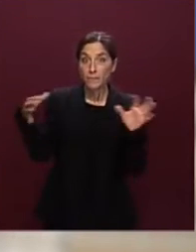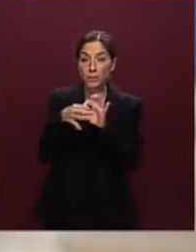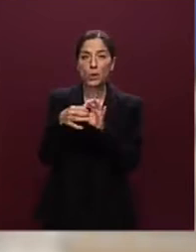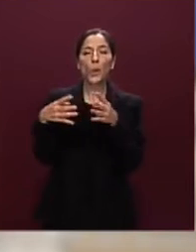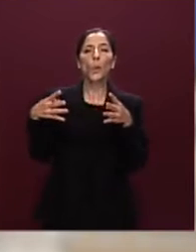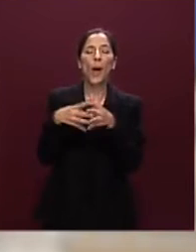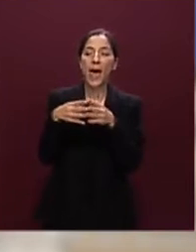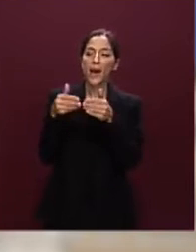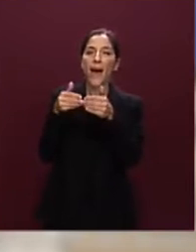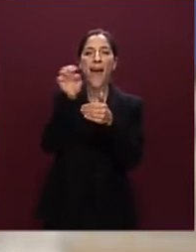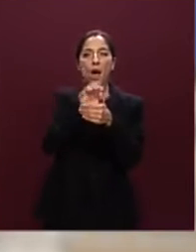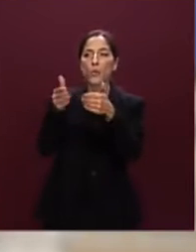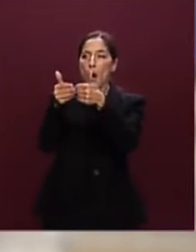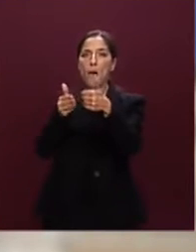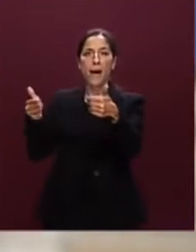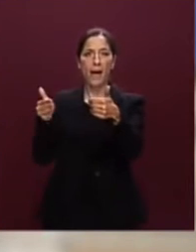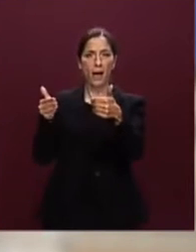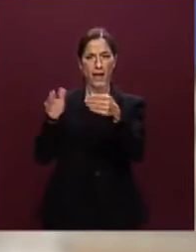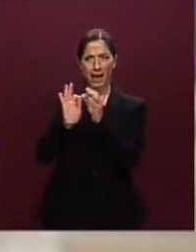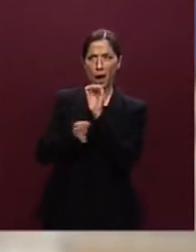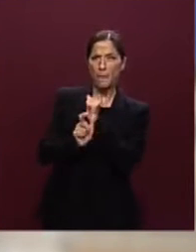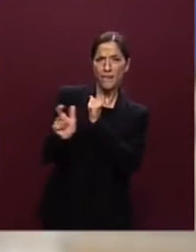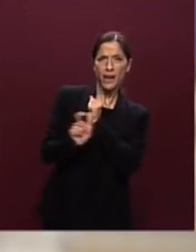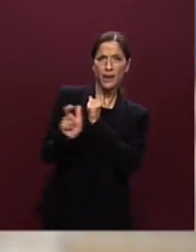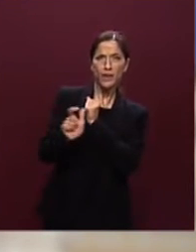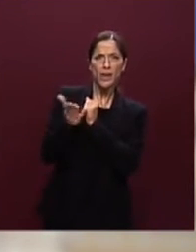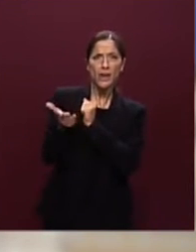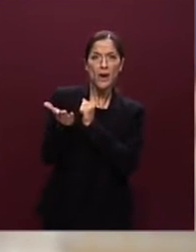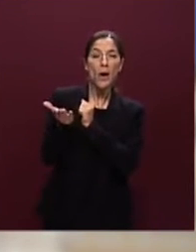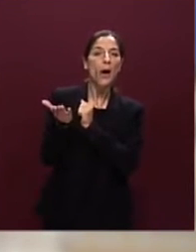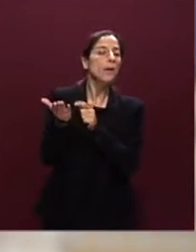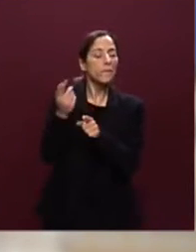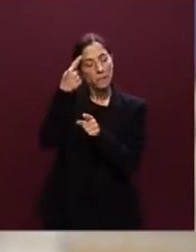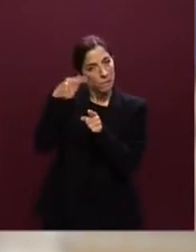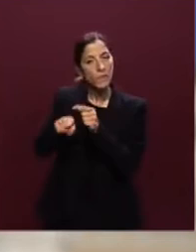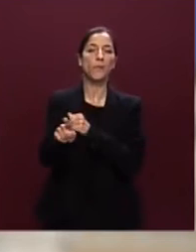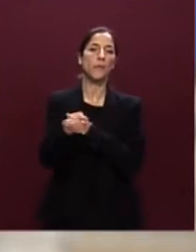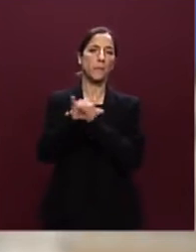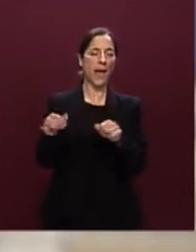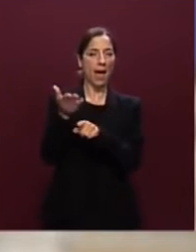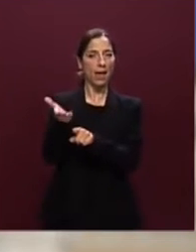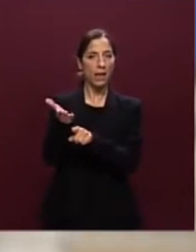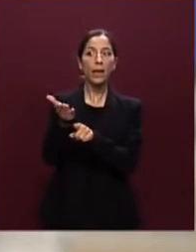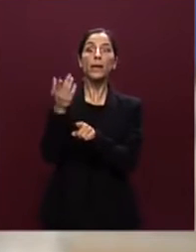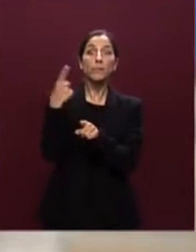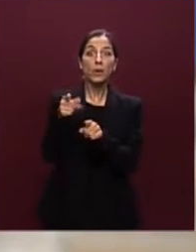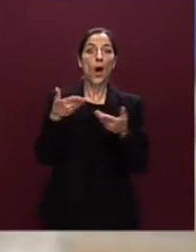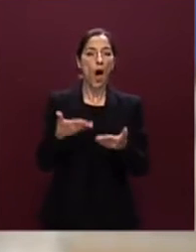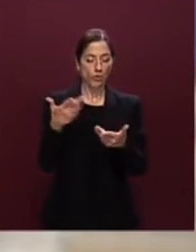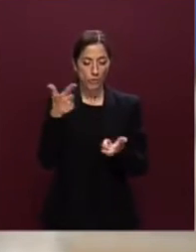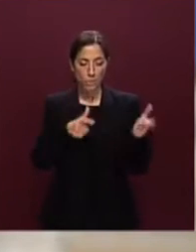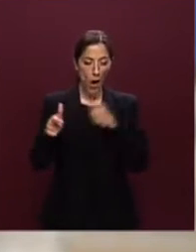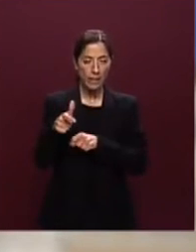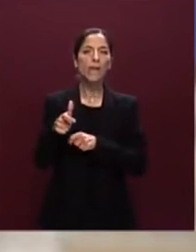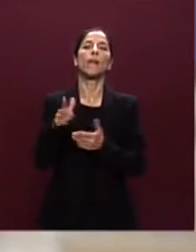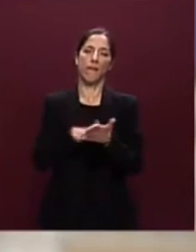confine dell'Europa a poche centinaia di chilometri dal nostro Paese e quindi è evidente che quelle ragioni sono ancora più vere oggi e saranno